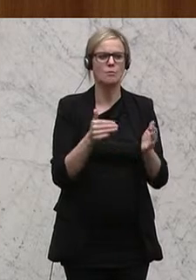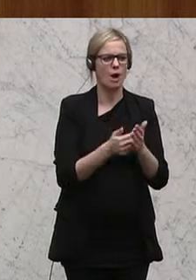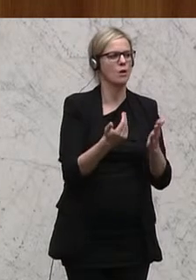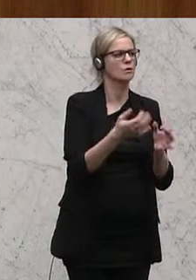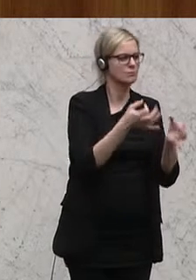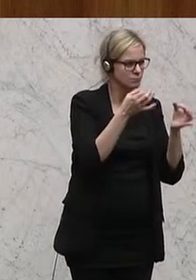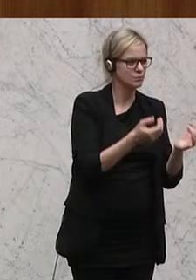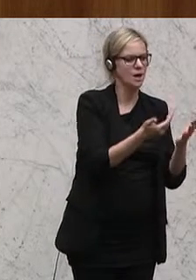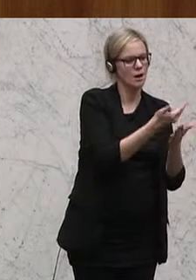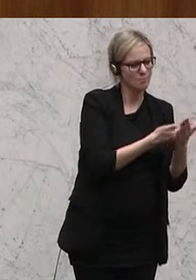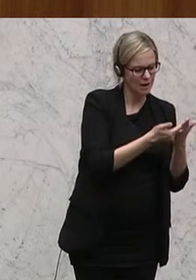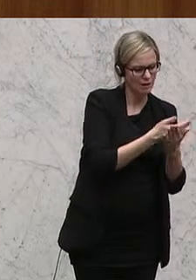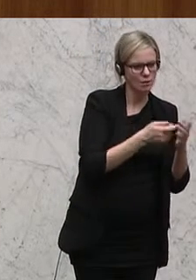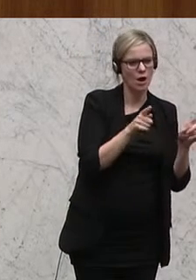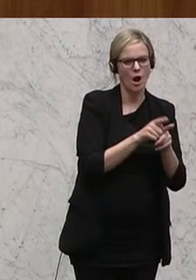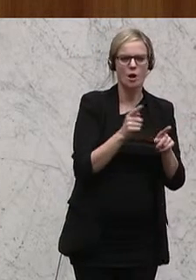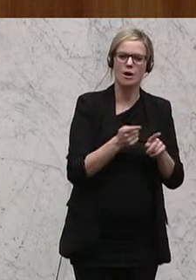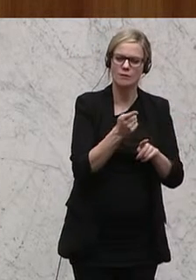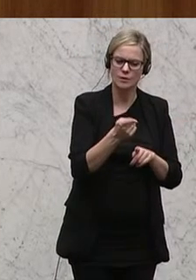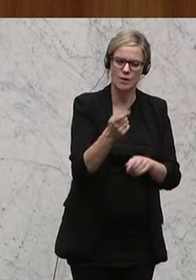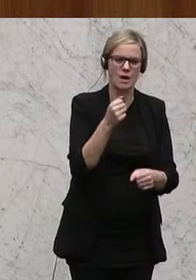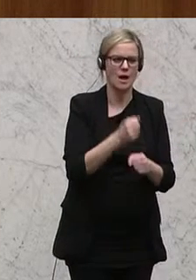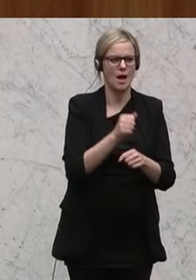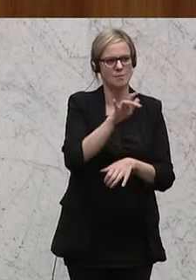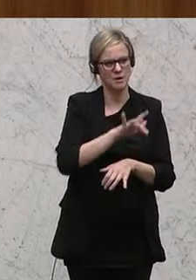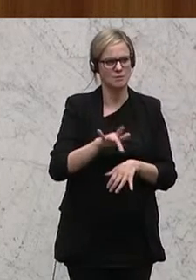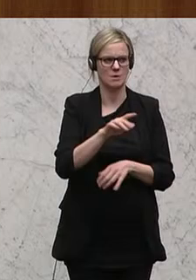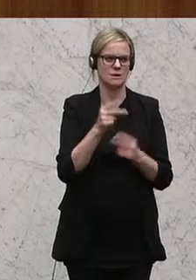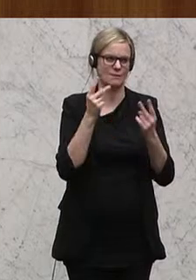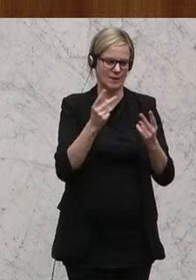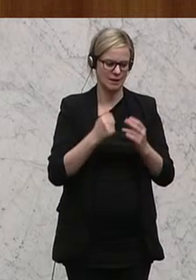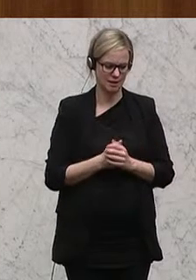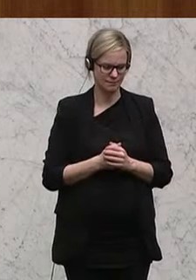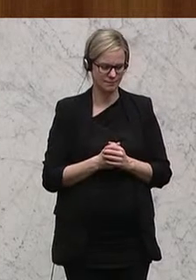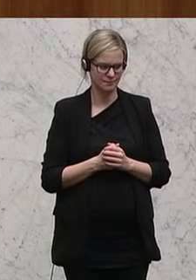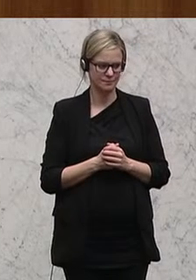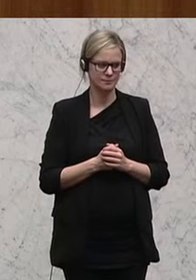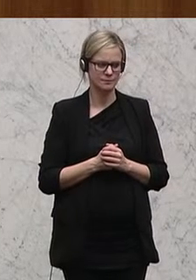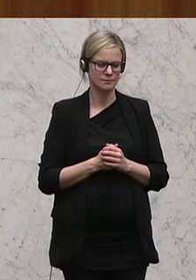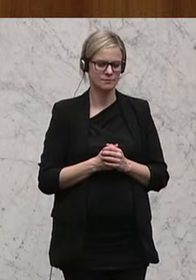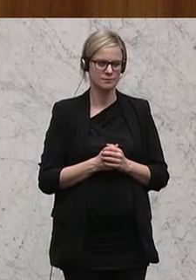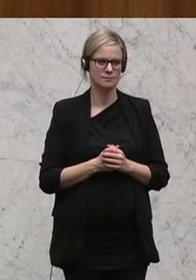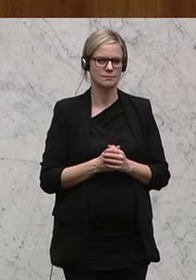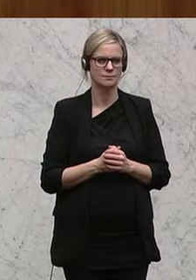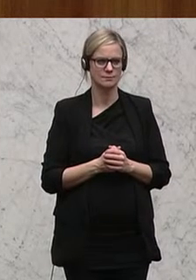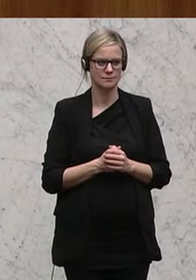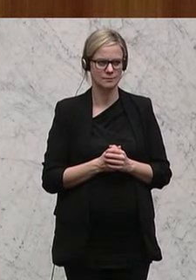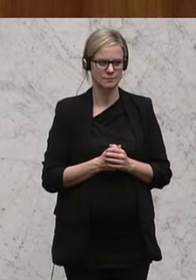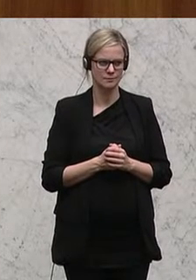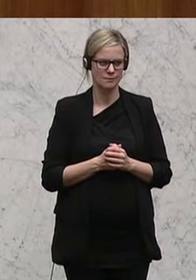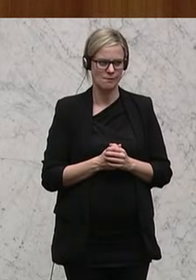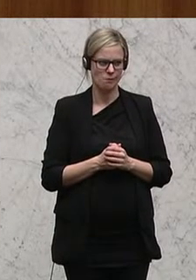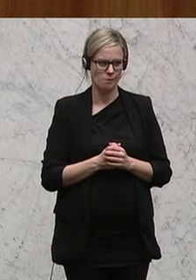Bildung ein dauerhafter Arbeitsplatz einen entscheidenden Faktor darstellt. Es ist jedoch zu berücksichtigen,